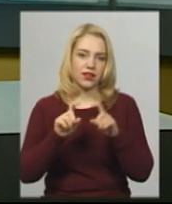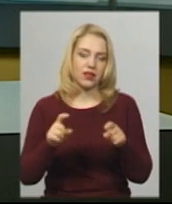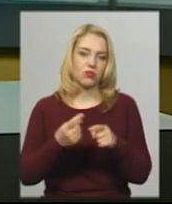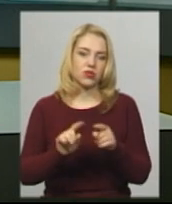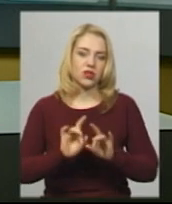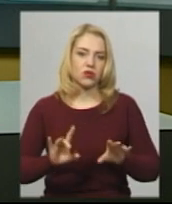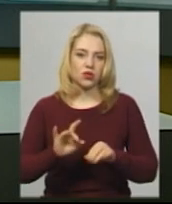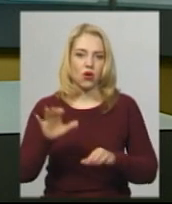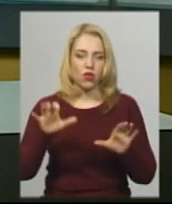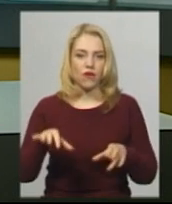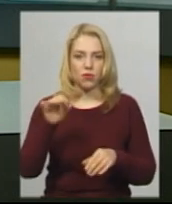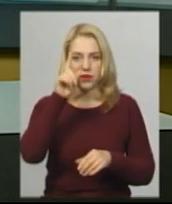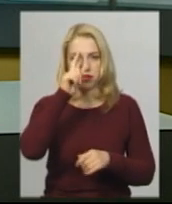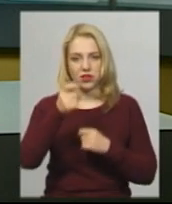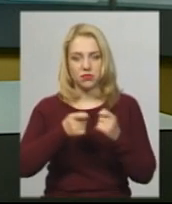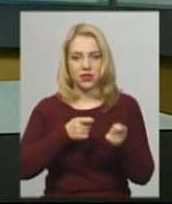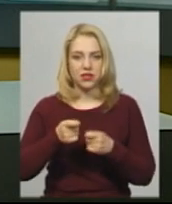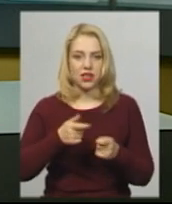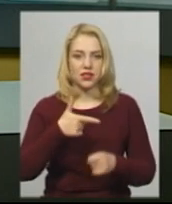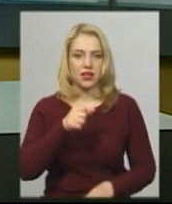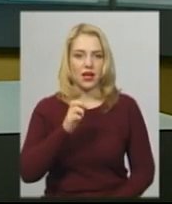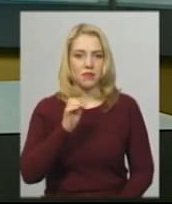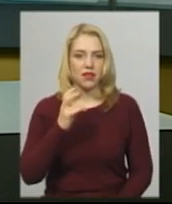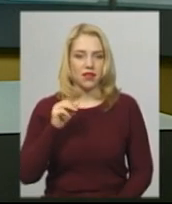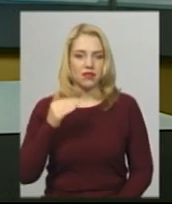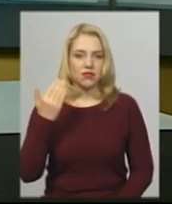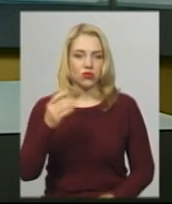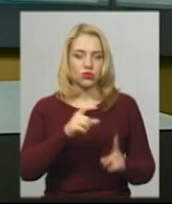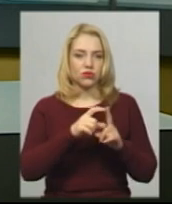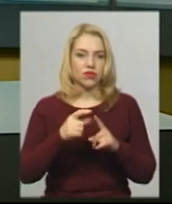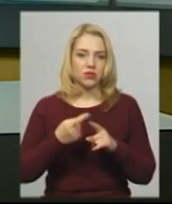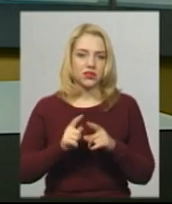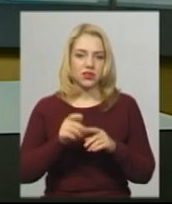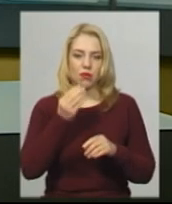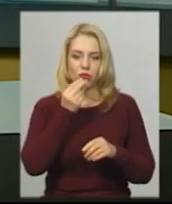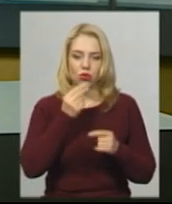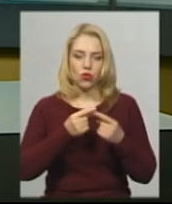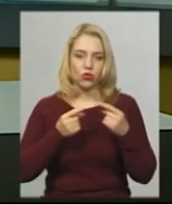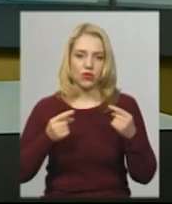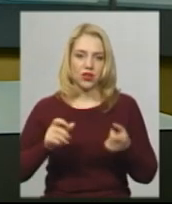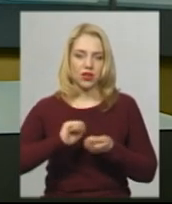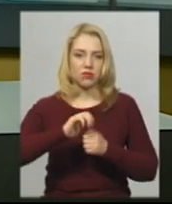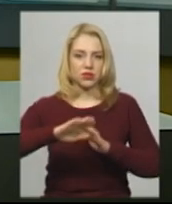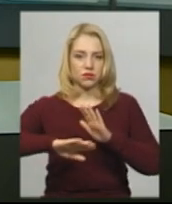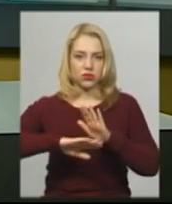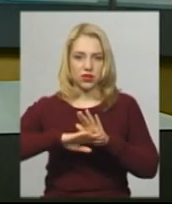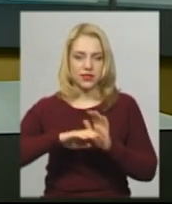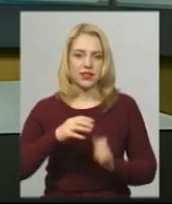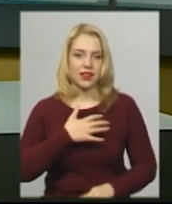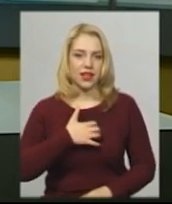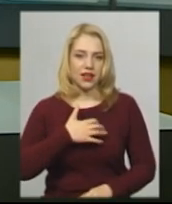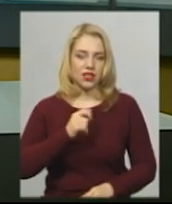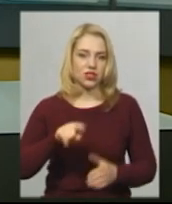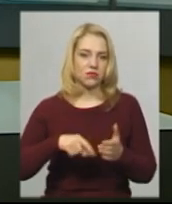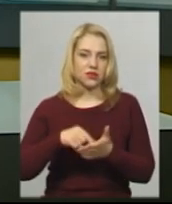облдержадміністрації Дмитро Габінет на брифінгу. За його словами, це продуктові ринки у Кам'янці-Подільському, Деражні та